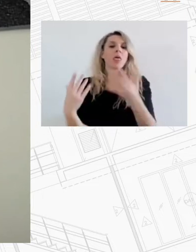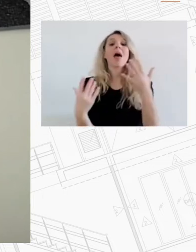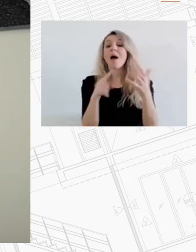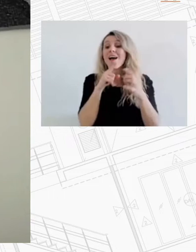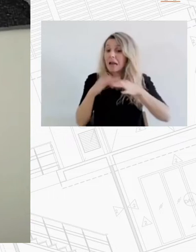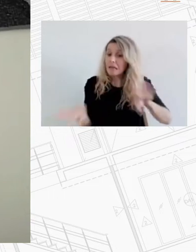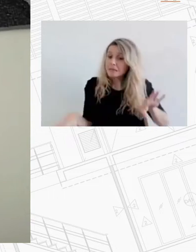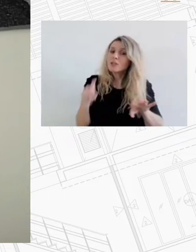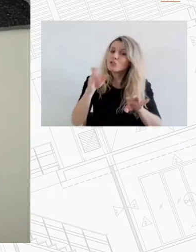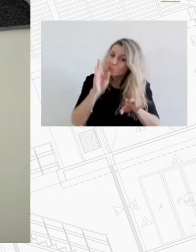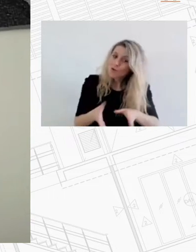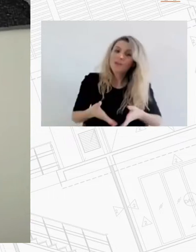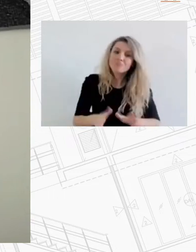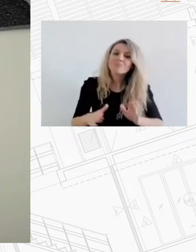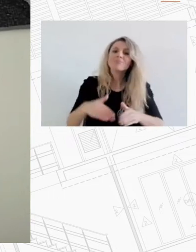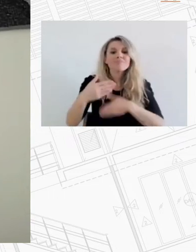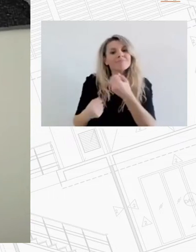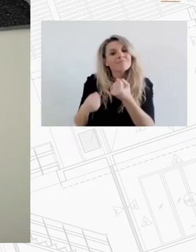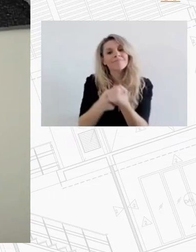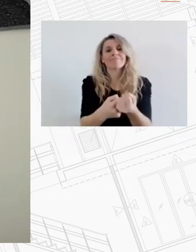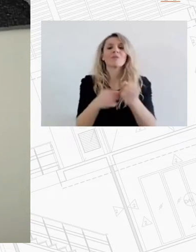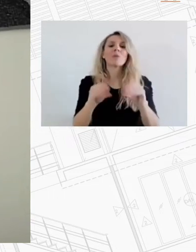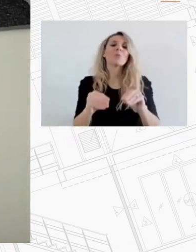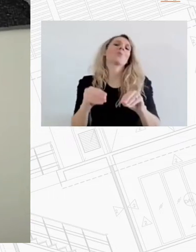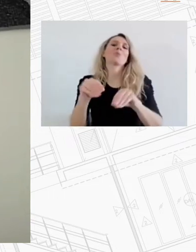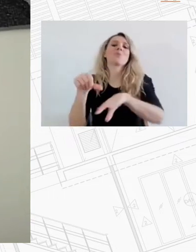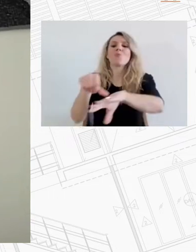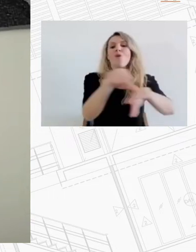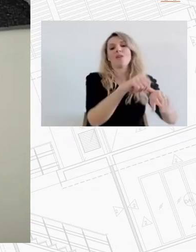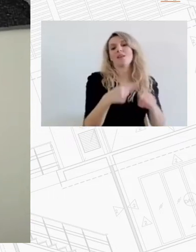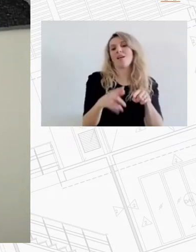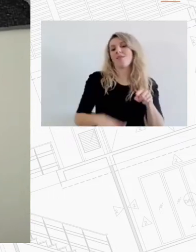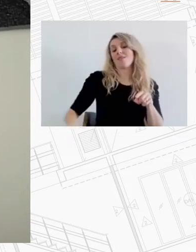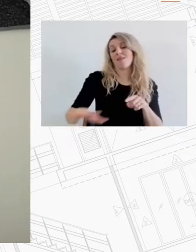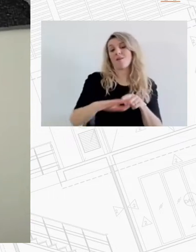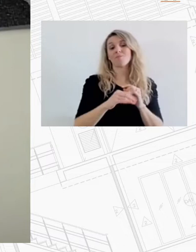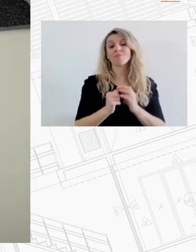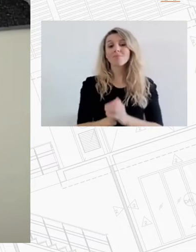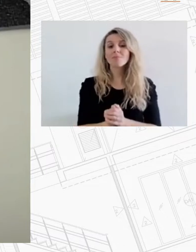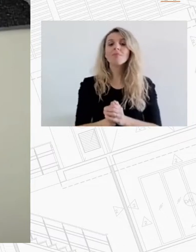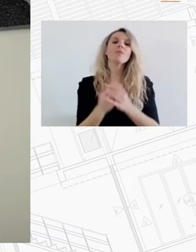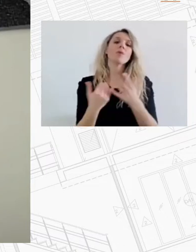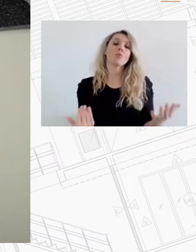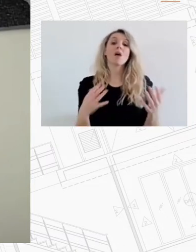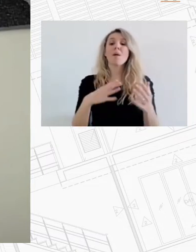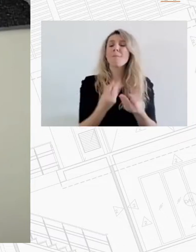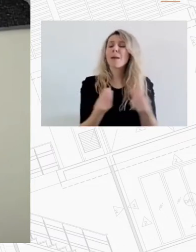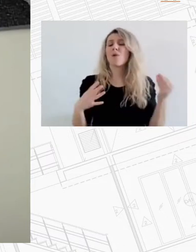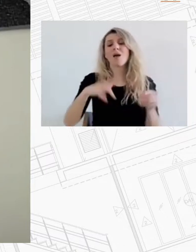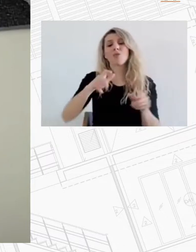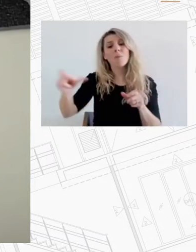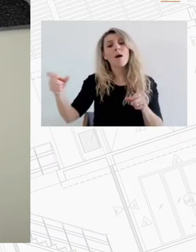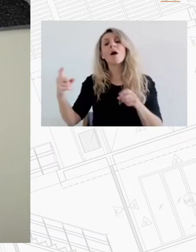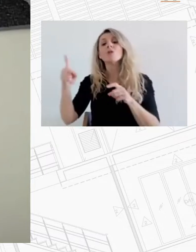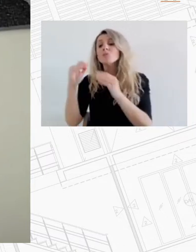εκτόξευση των τιμών στην ενέργεια δεκάδες χιλιάδες συμπολίτες μας είτε είναι άστεγοι είτε άνεργοι